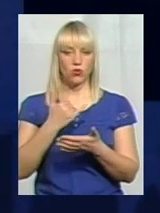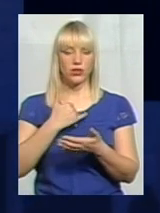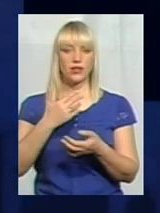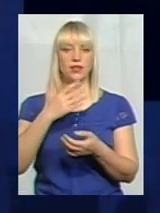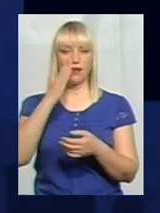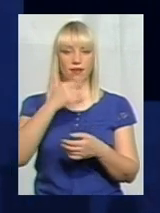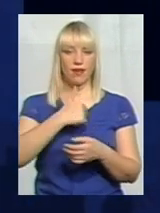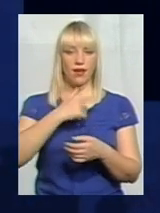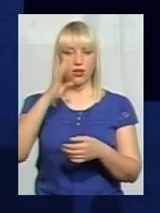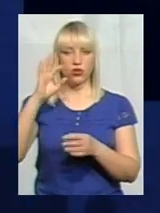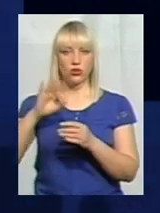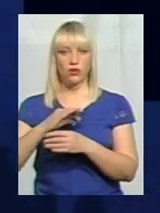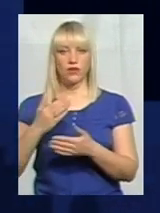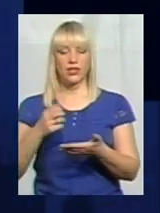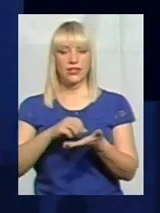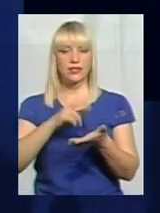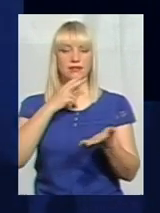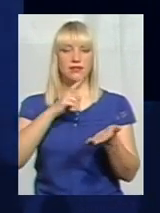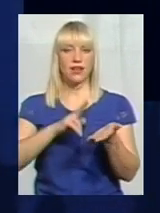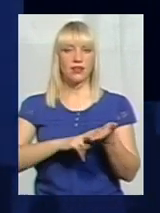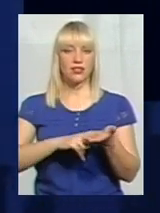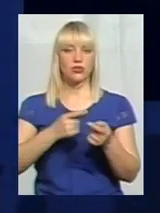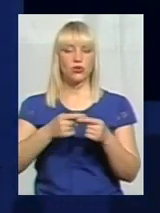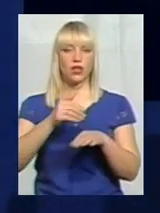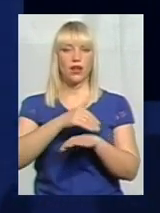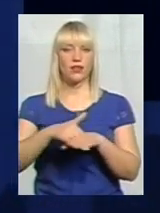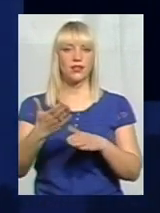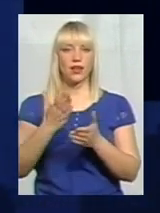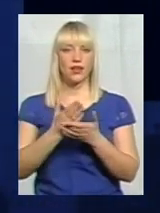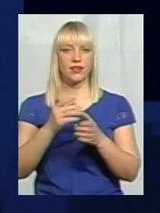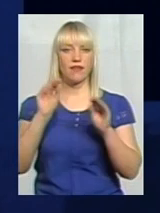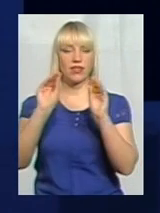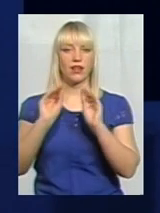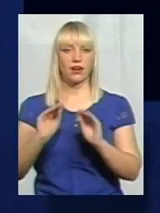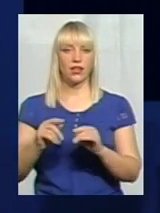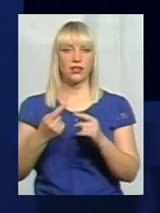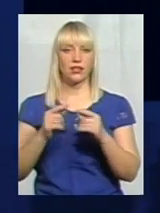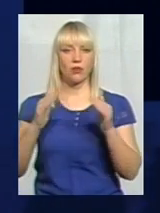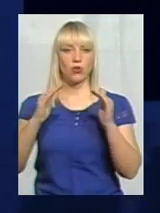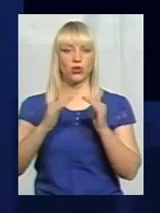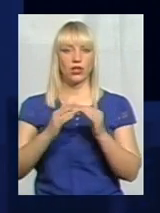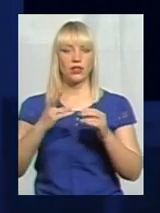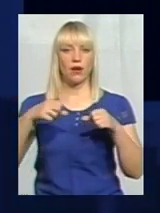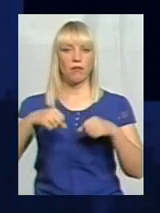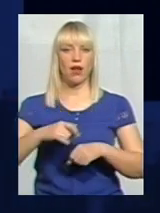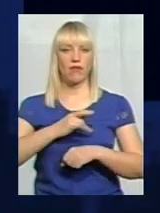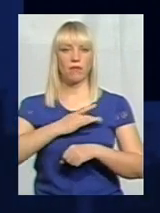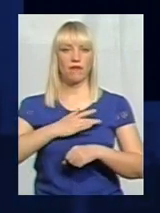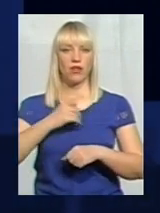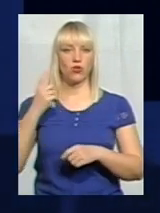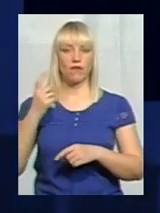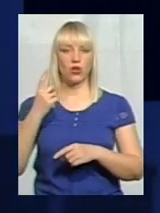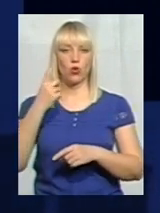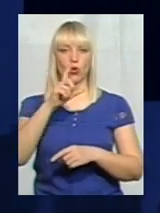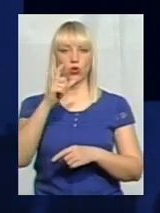і фактично призиваєм за адресою, яка вказана в нашій декларації. Даний житловий будинок належить на праві приватної власності одному